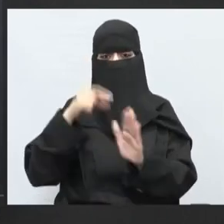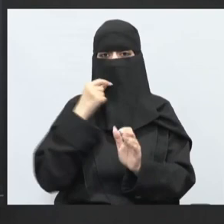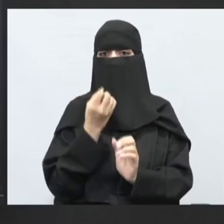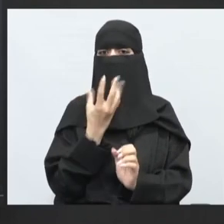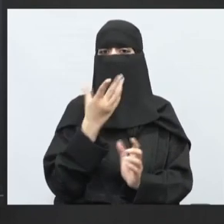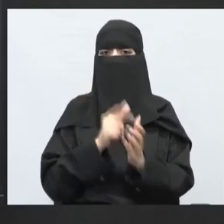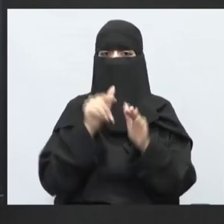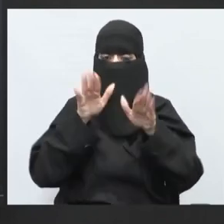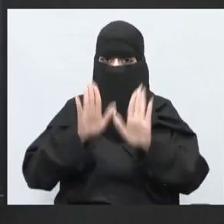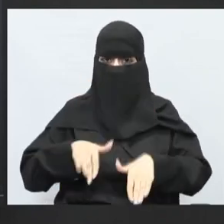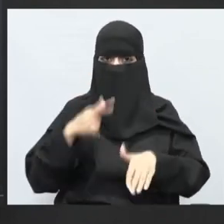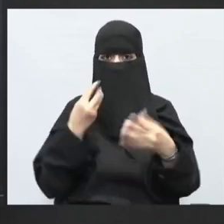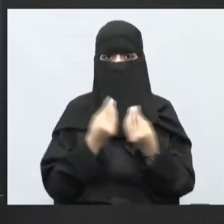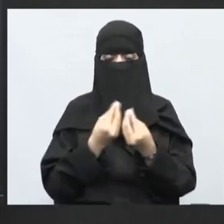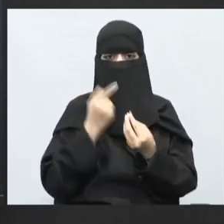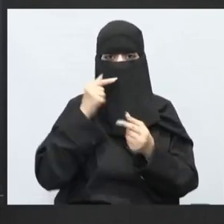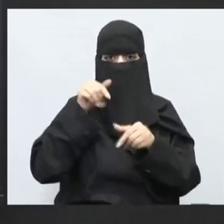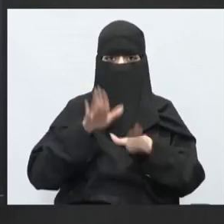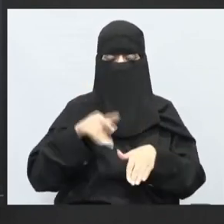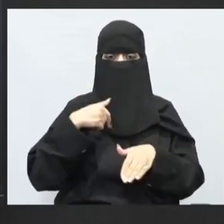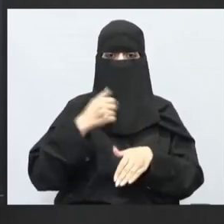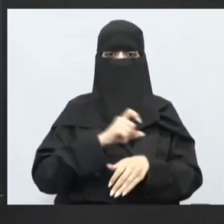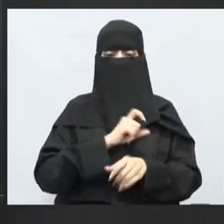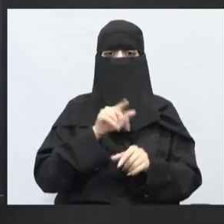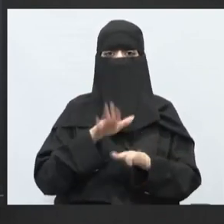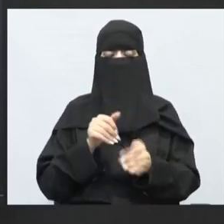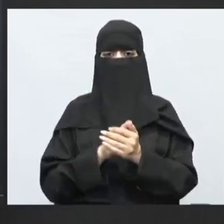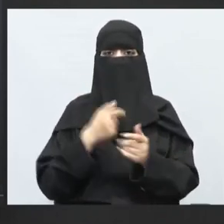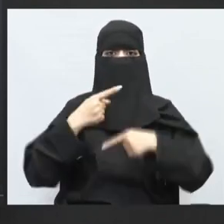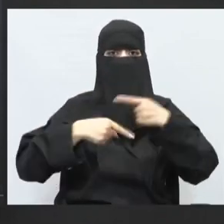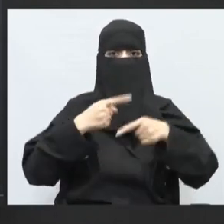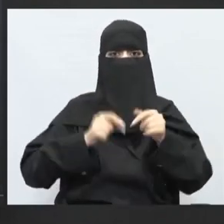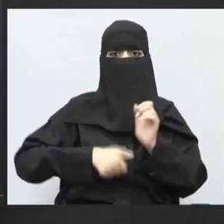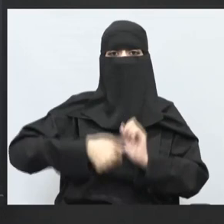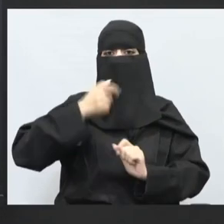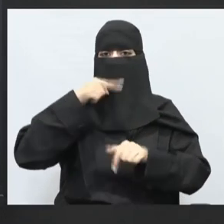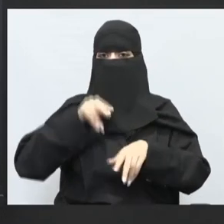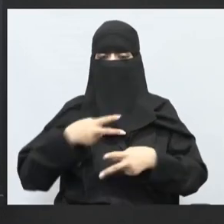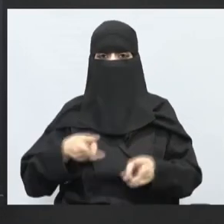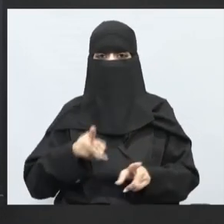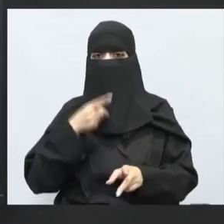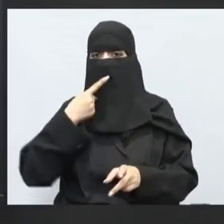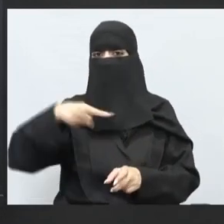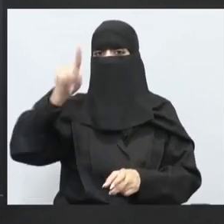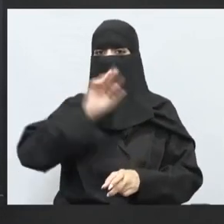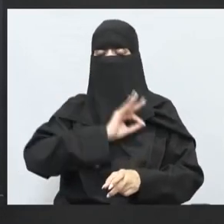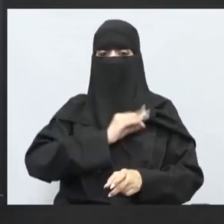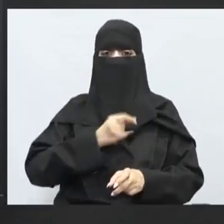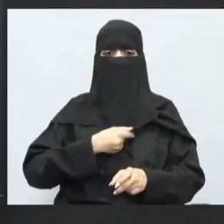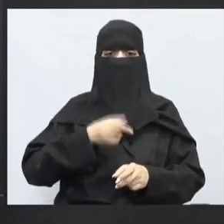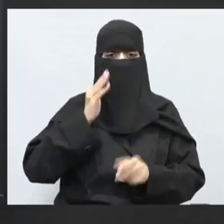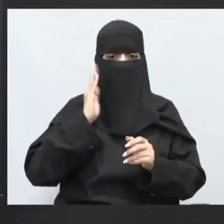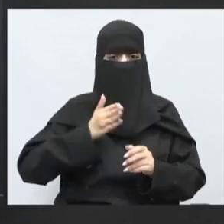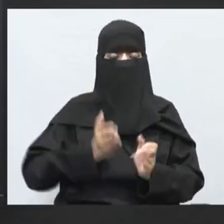الجميل بتواجدكم معنا أعزائي الطلاب والطالبات دائما خير ما نبدأ به درسنا بسم الله والصلاة والسلام